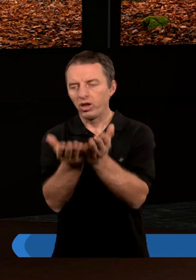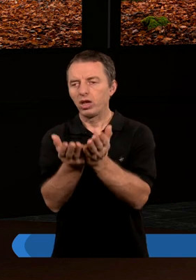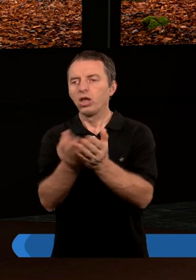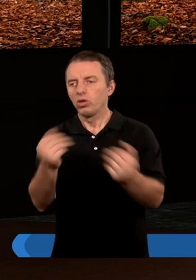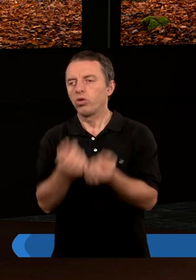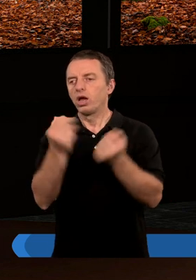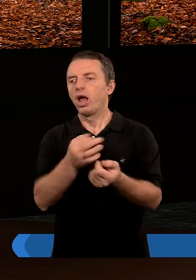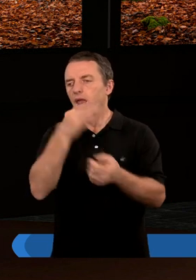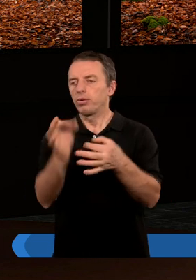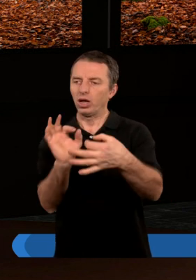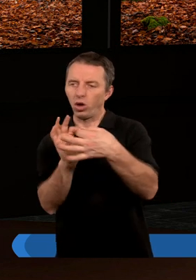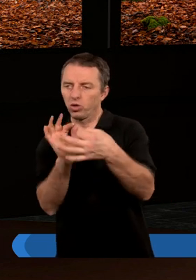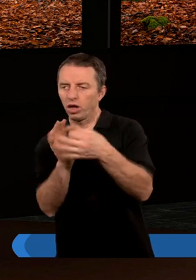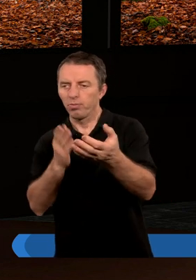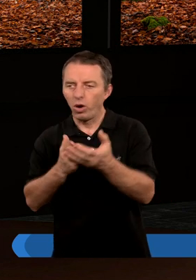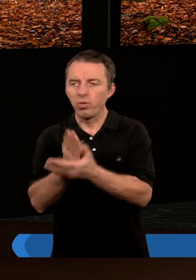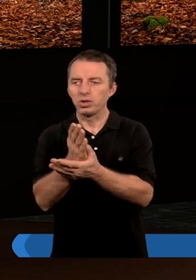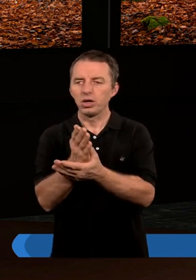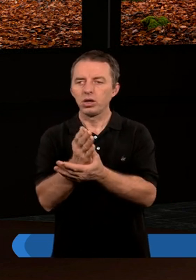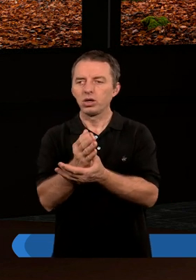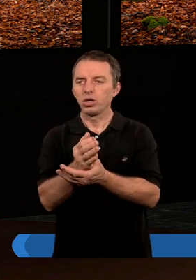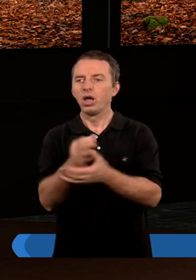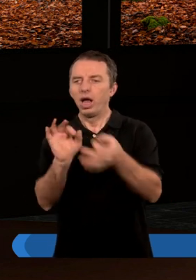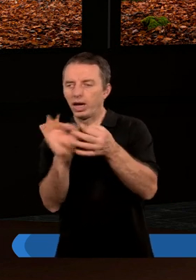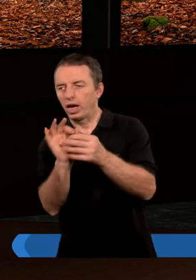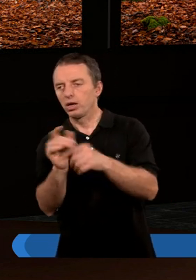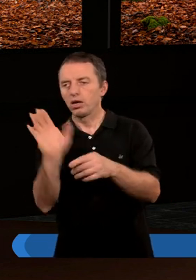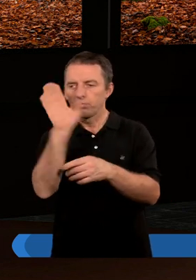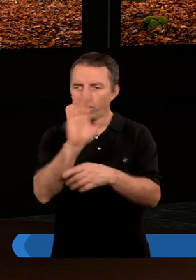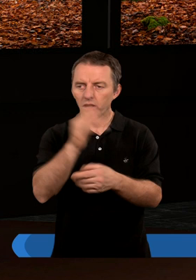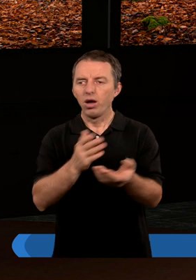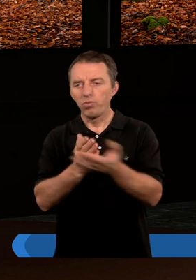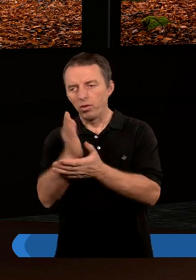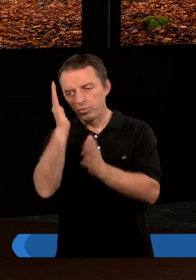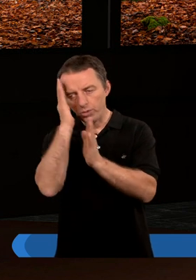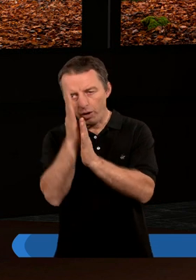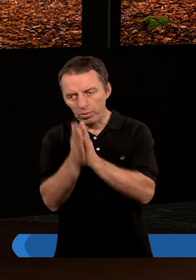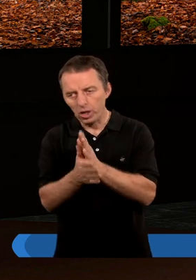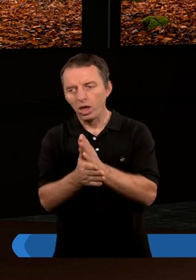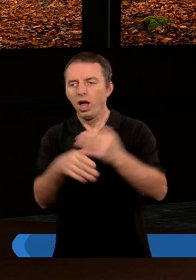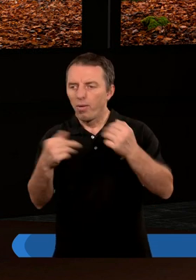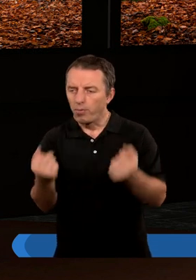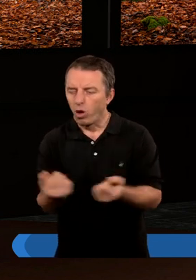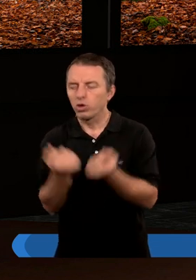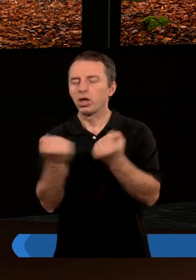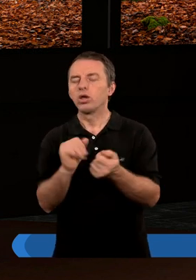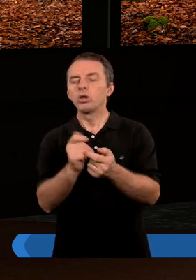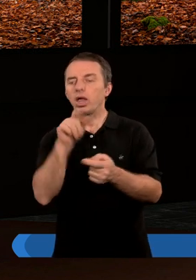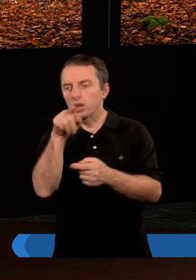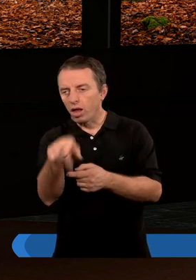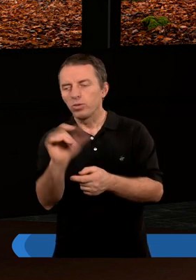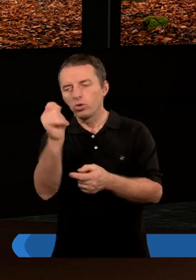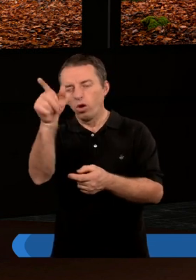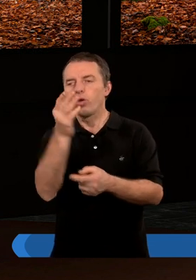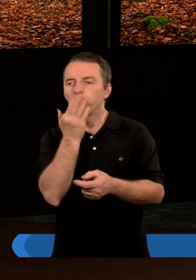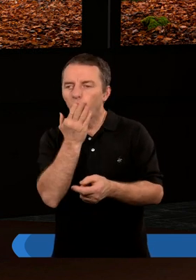dążenie do jak najlepszej relacji, do relacji z Bogiem, po prostu podążanie za tym, co On do